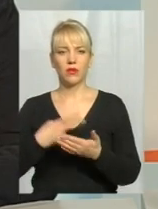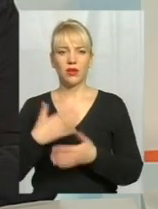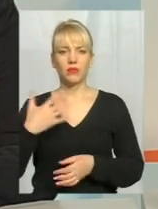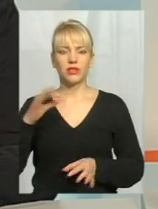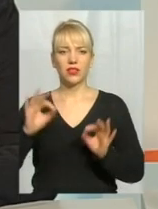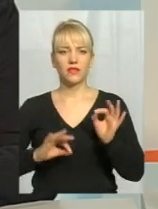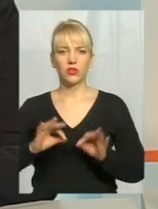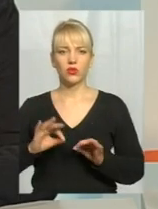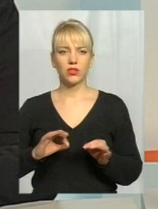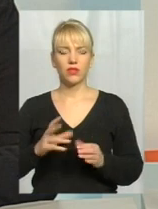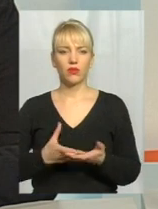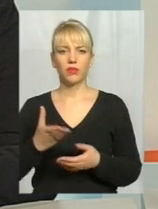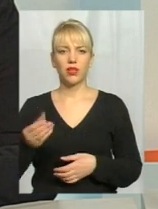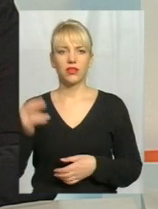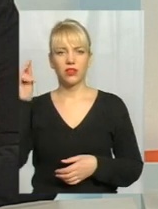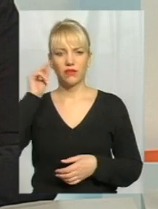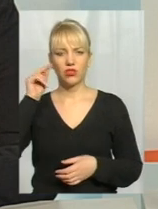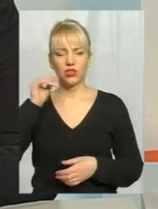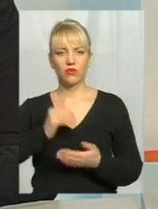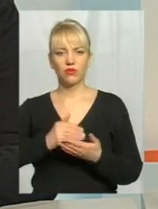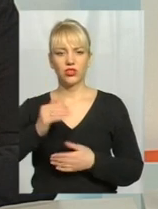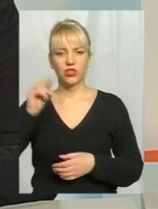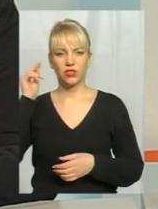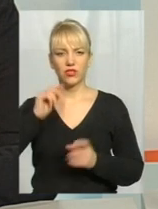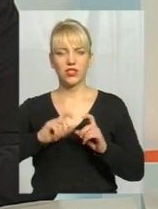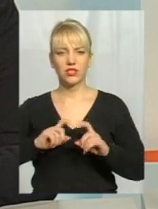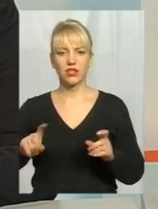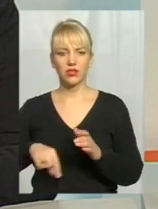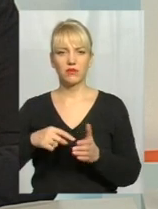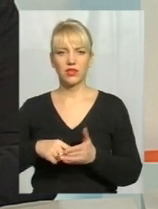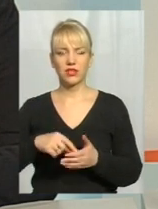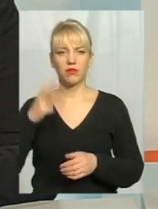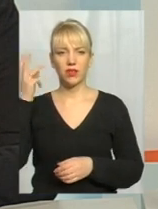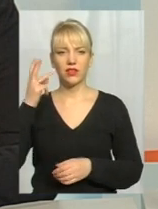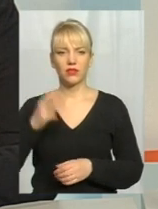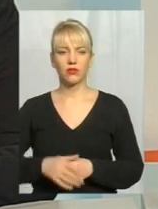% оплати навчання в вищих навчальних закладах міста Хмельницького.